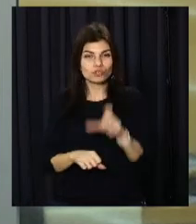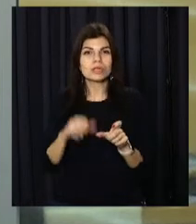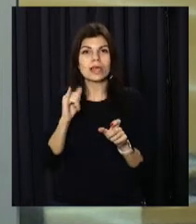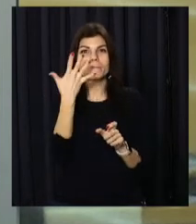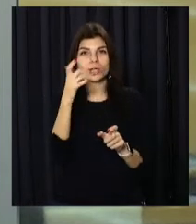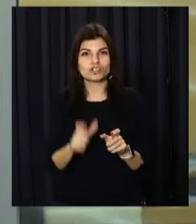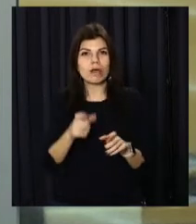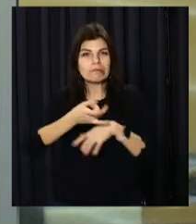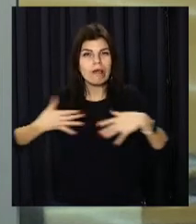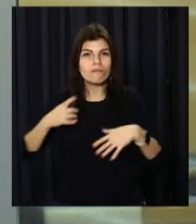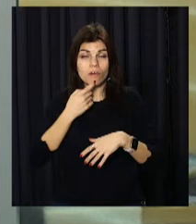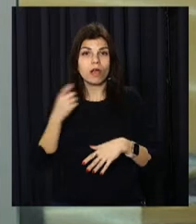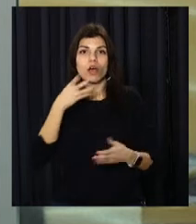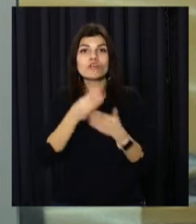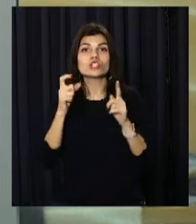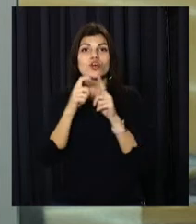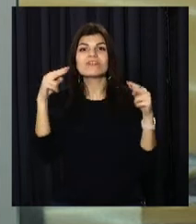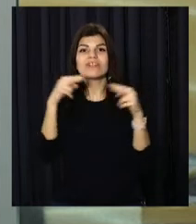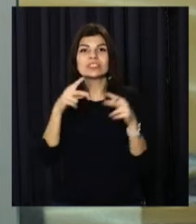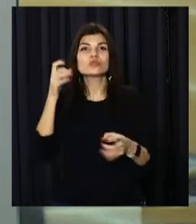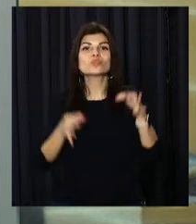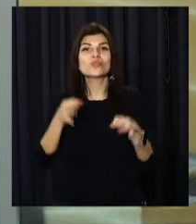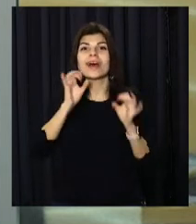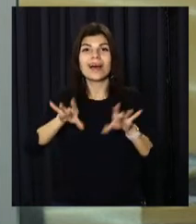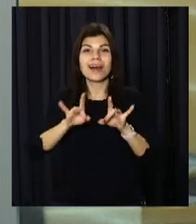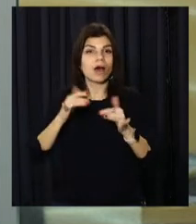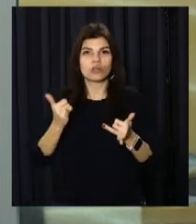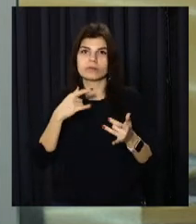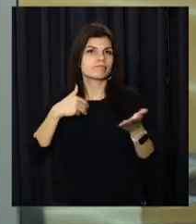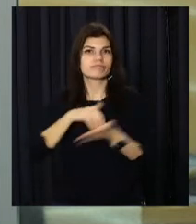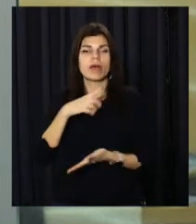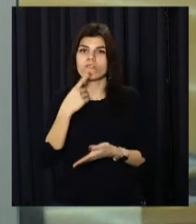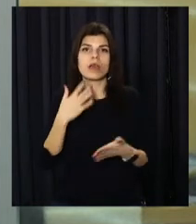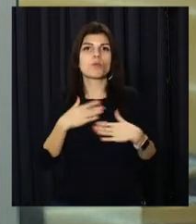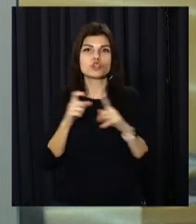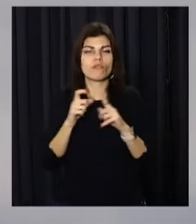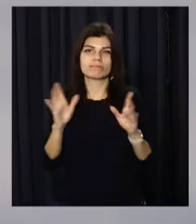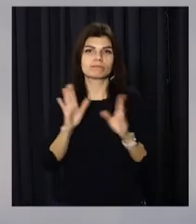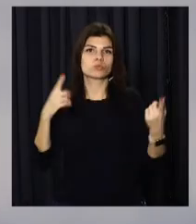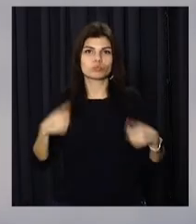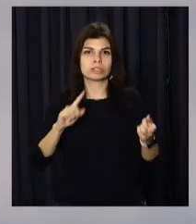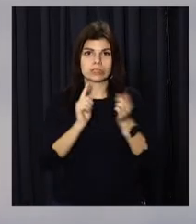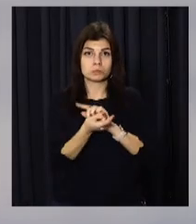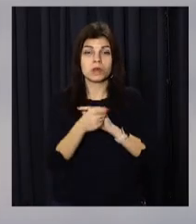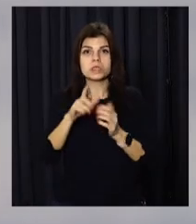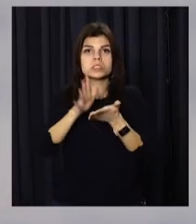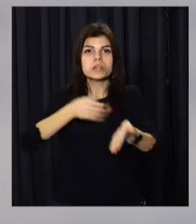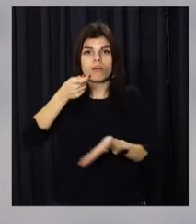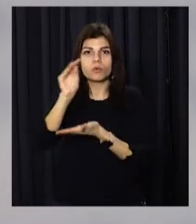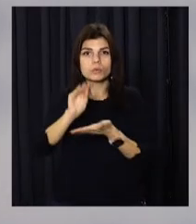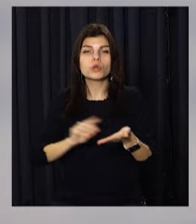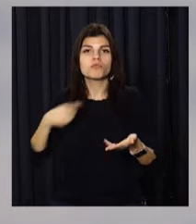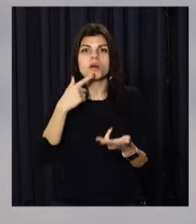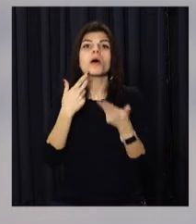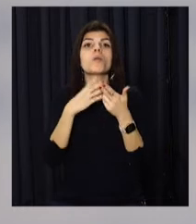тяжко поранив, зрікся своїх свідчень. В інтернеті з'явилася заява дніпровського стрільця. В документі, зокрема, йдеться, що Рябчук